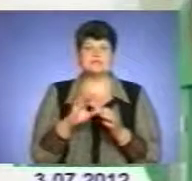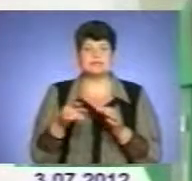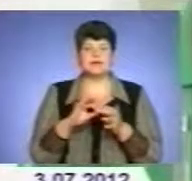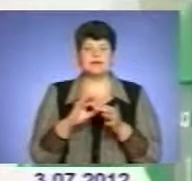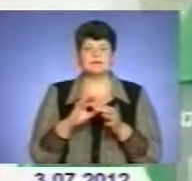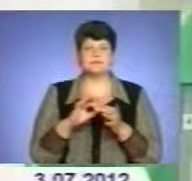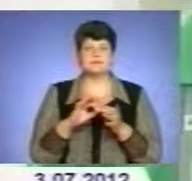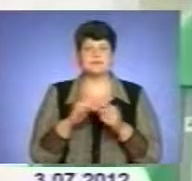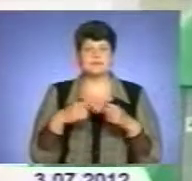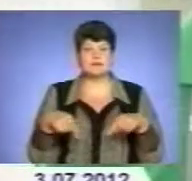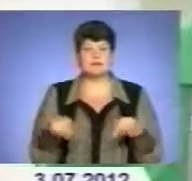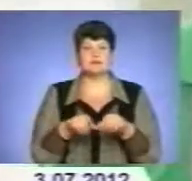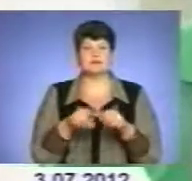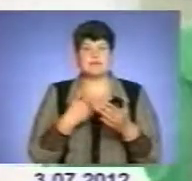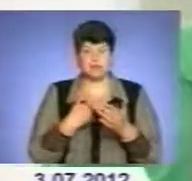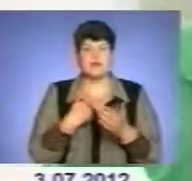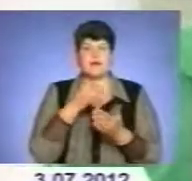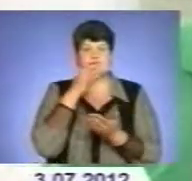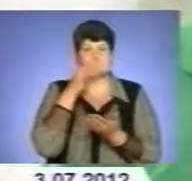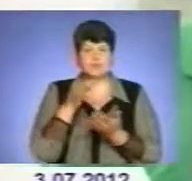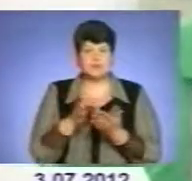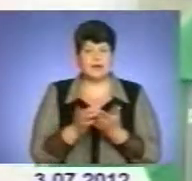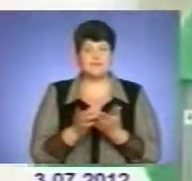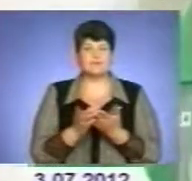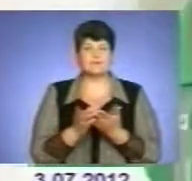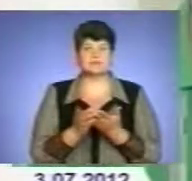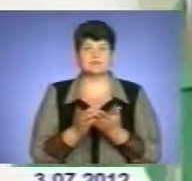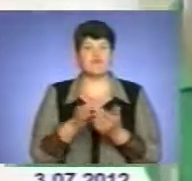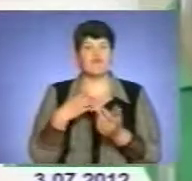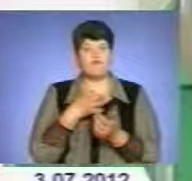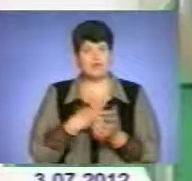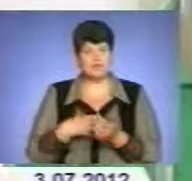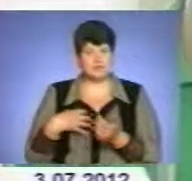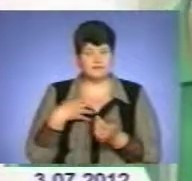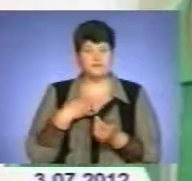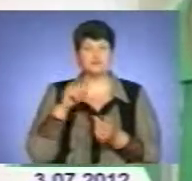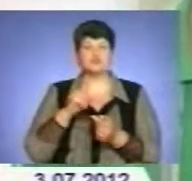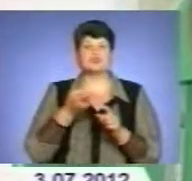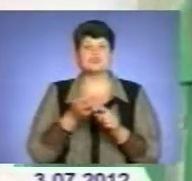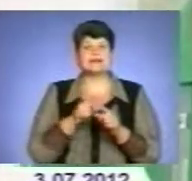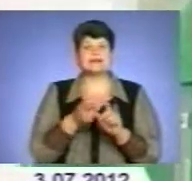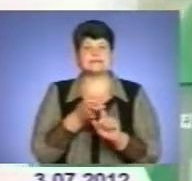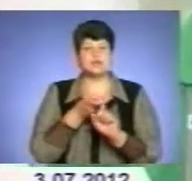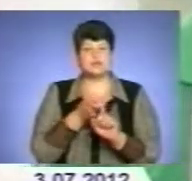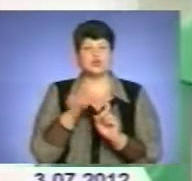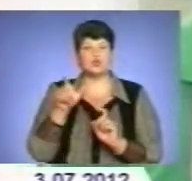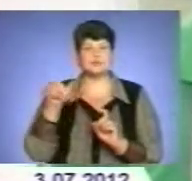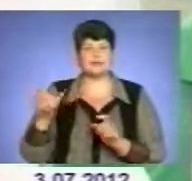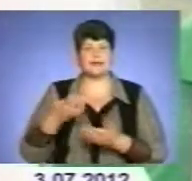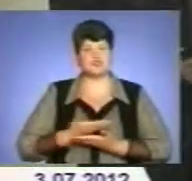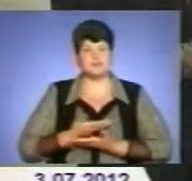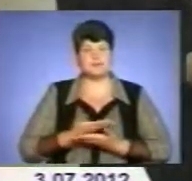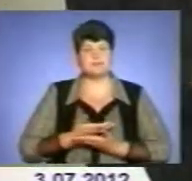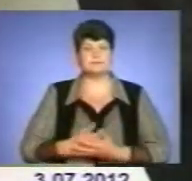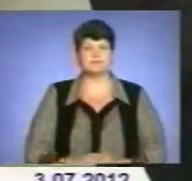за яку я відповідав, вагома, оскільки від цього залежало людське життя, в першу